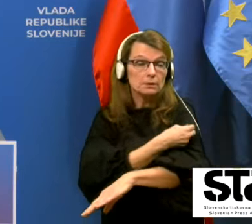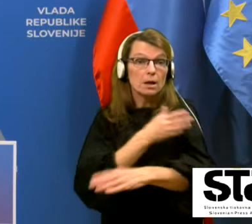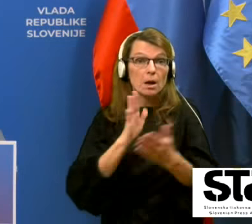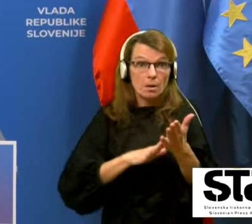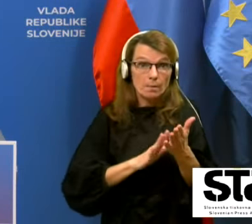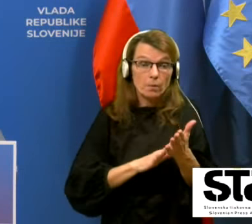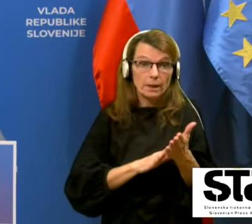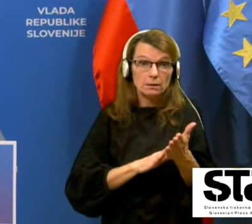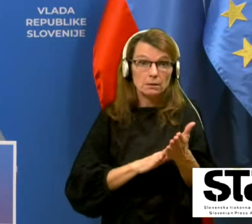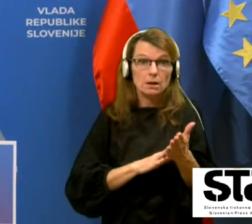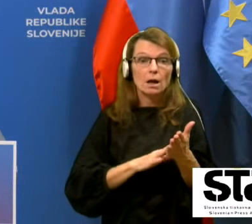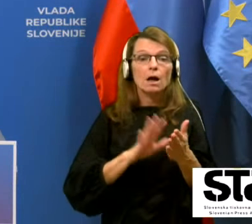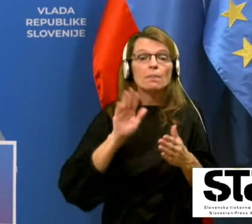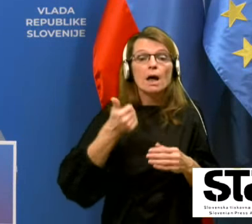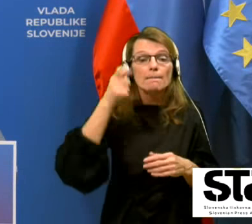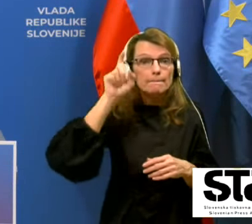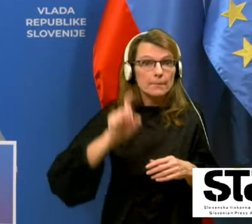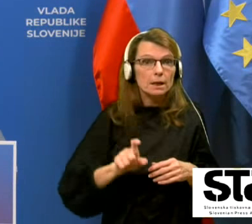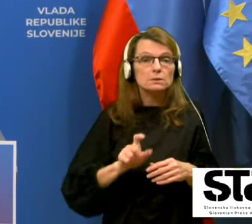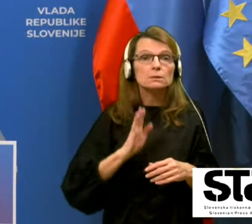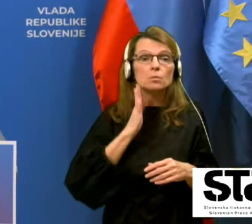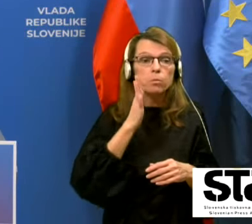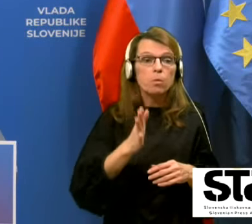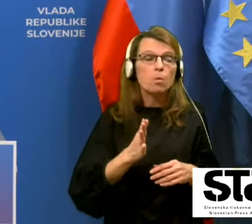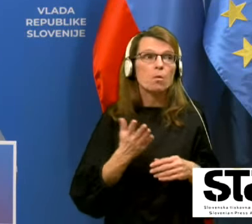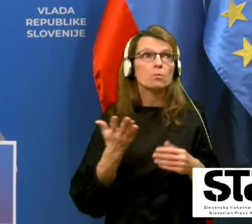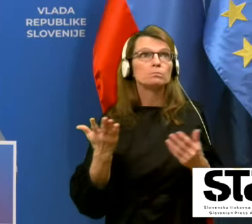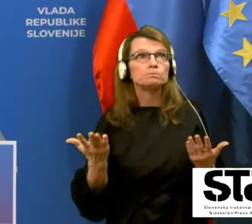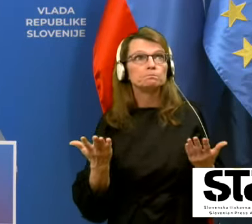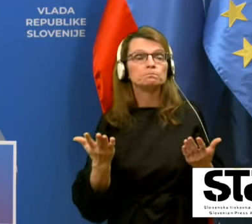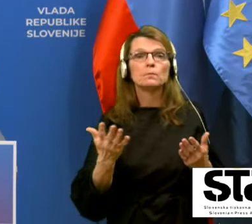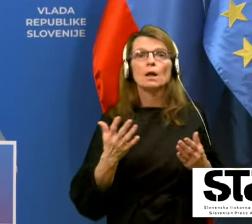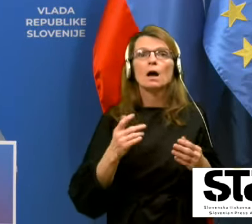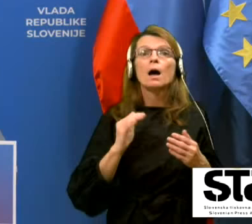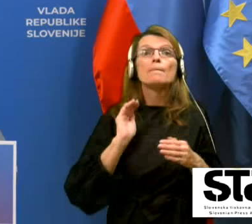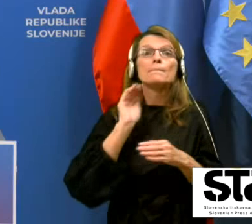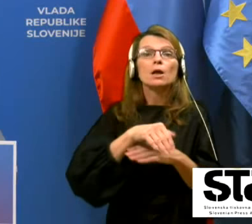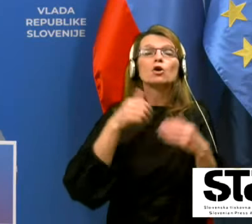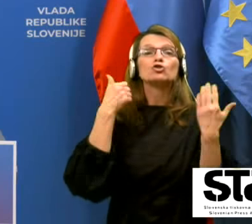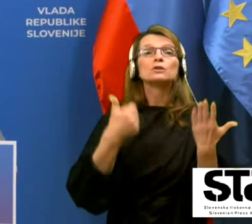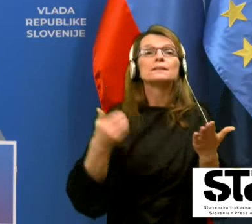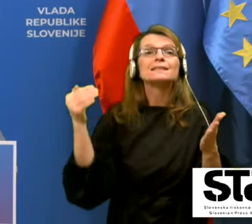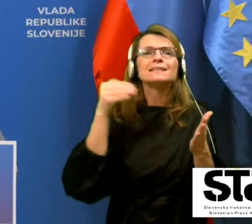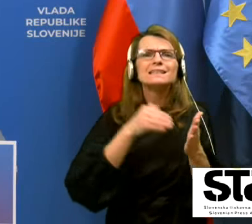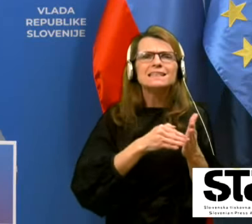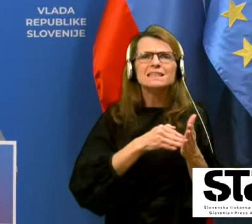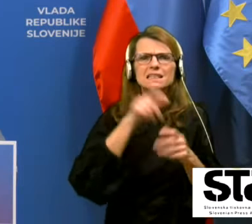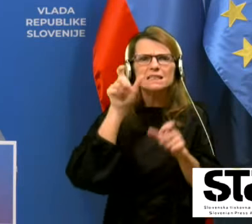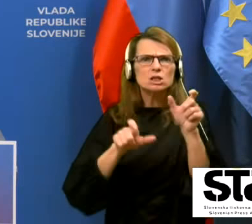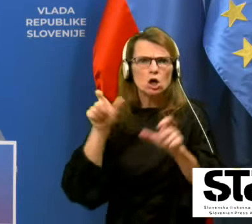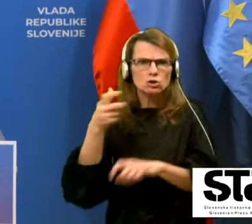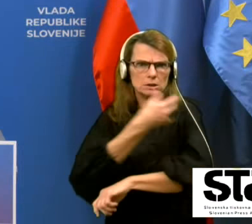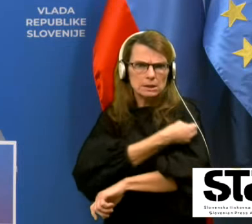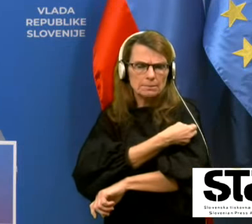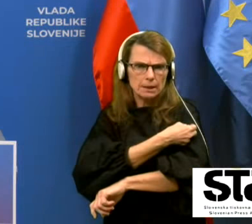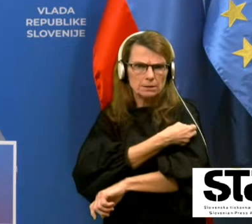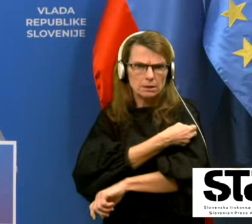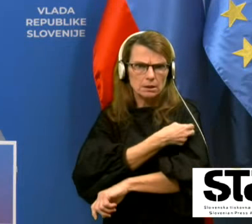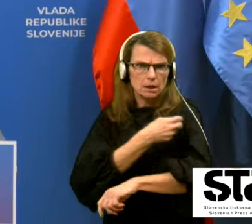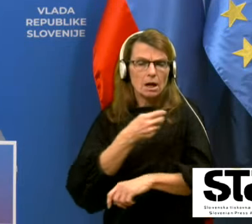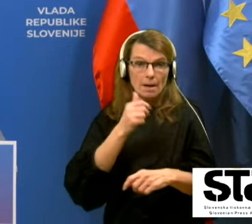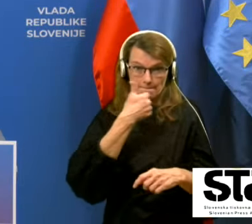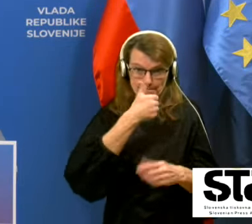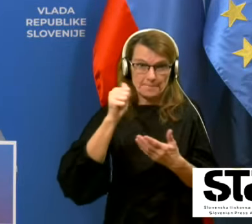mesec praktično več kot 60.000 cepljenih. Prvič, ampak ker moramo potem začeti